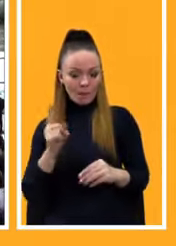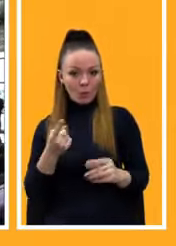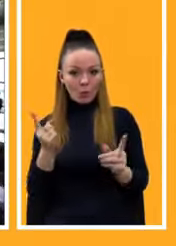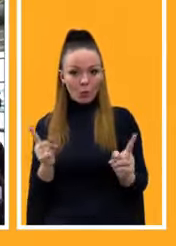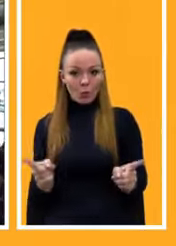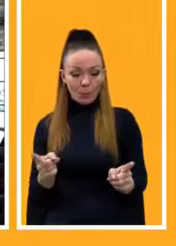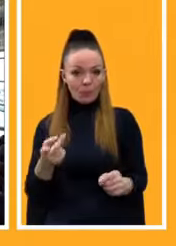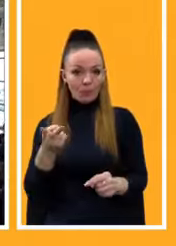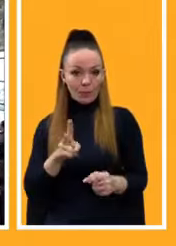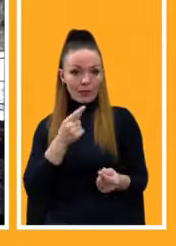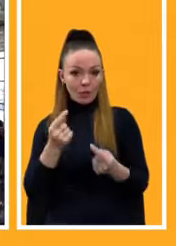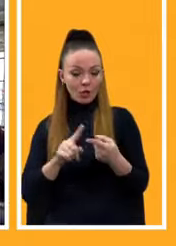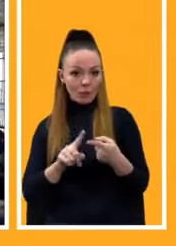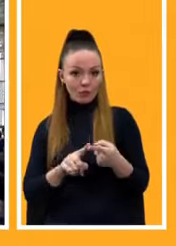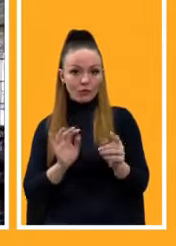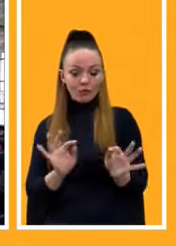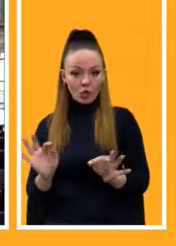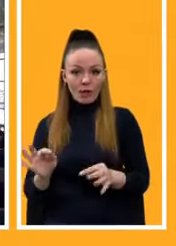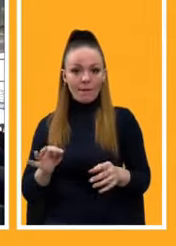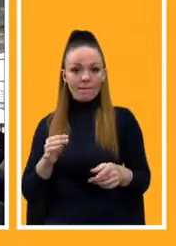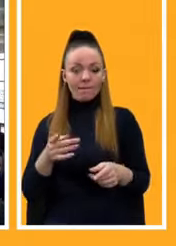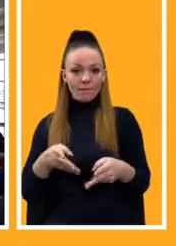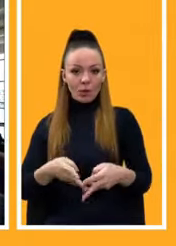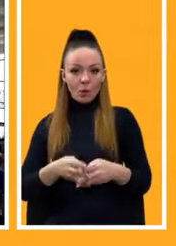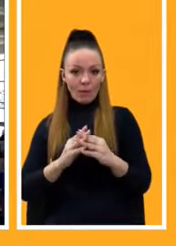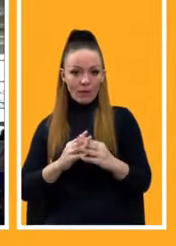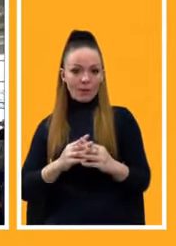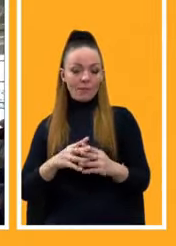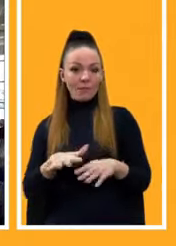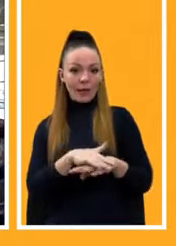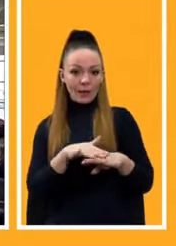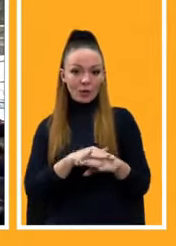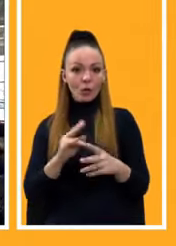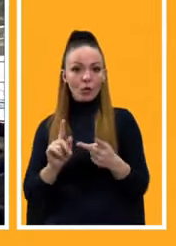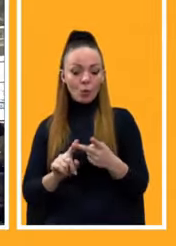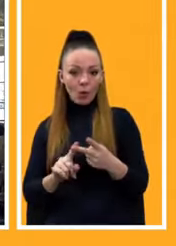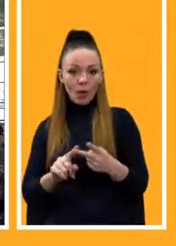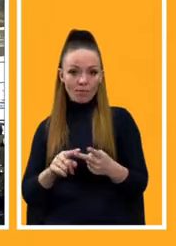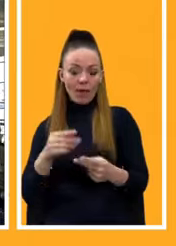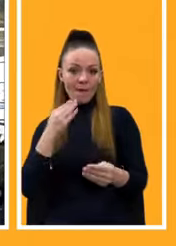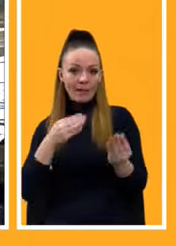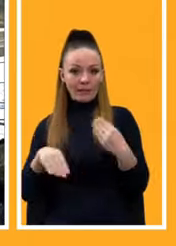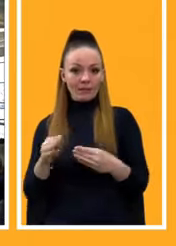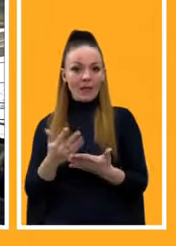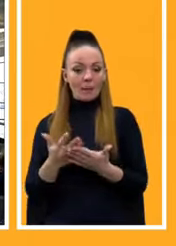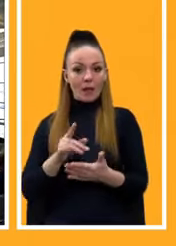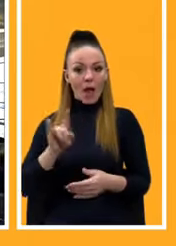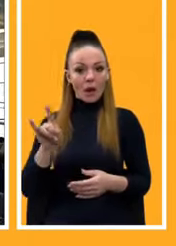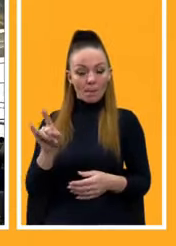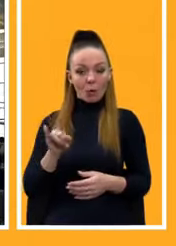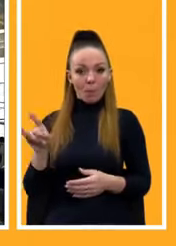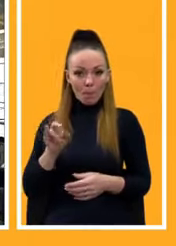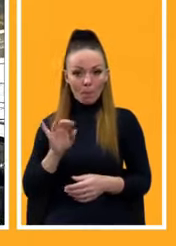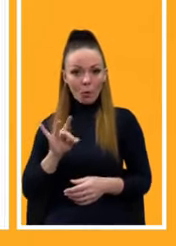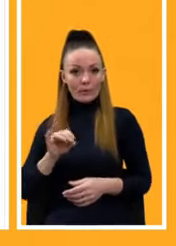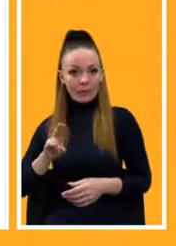Дві речі. Перше – це, звичайне, відновлення ринку, друга – це операційна ефективність. Наприклад, аеропорт Бориспіль на сьогодні сам вже